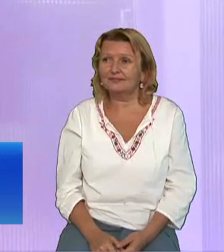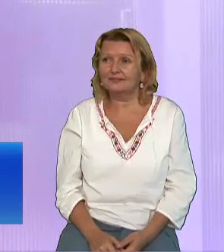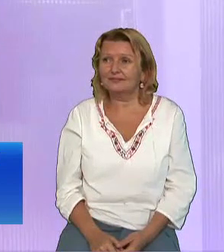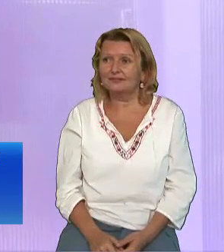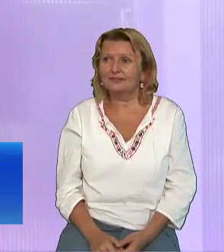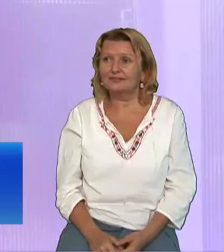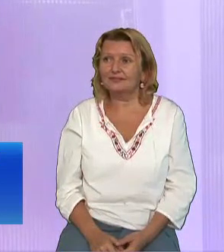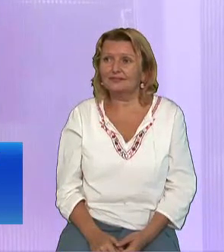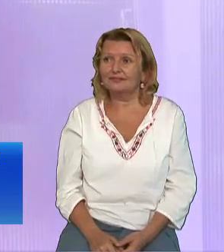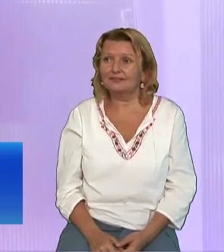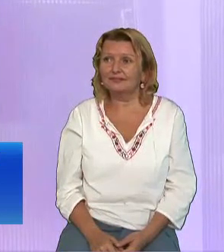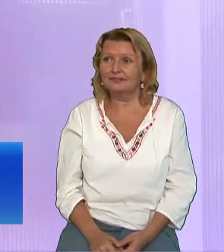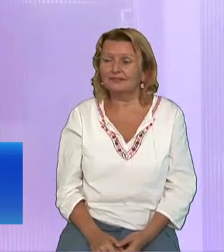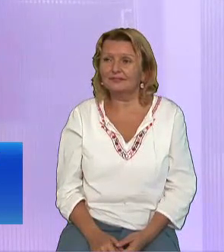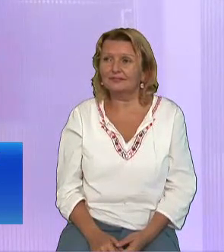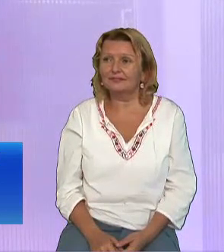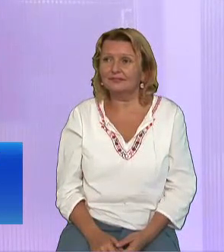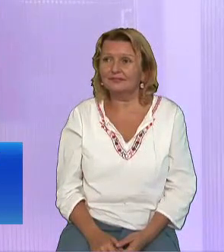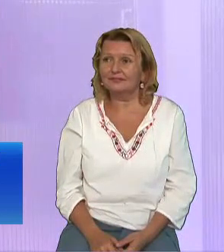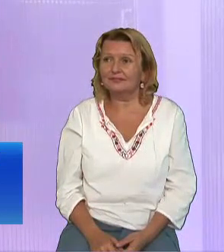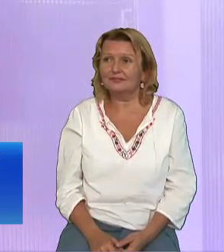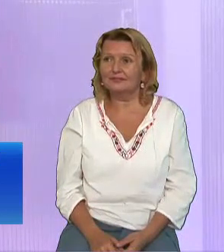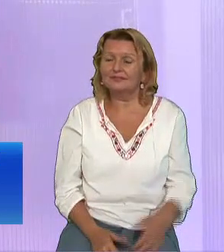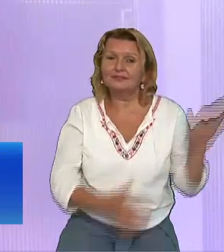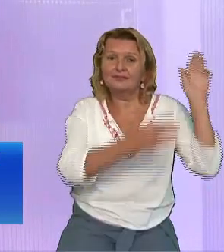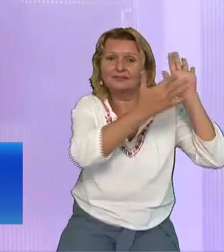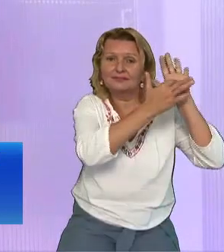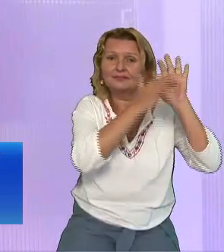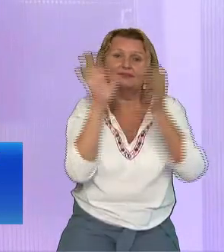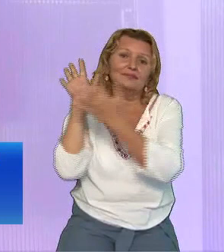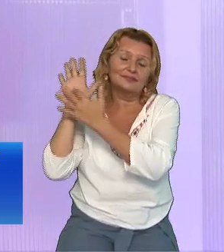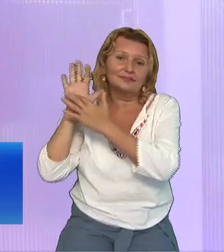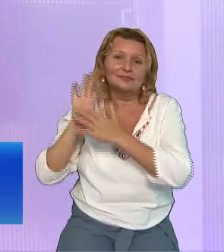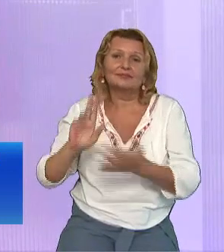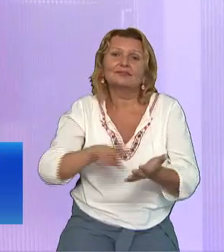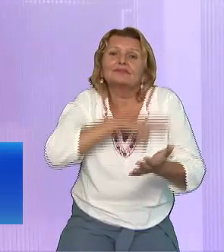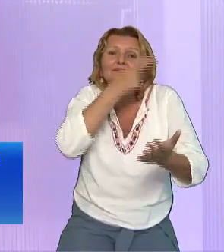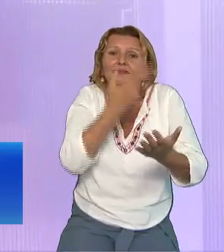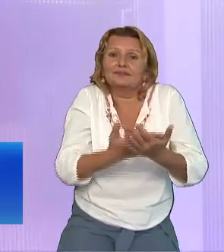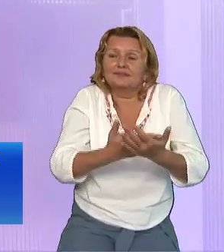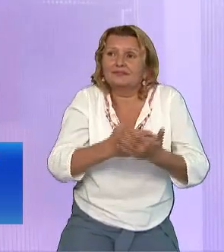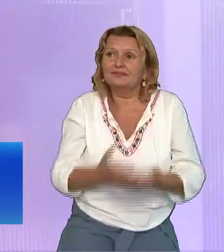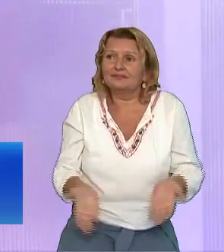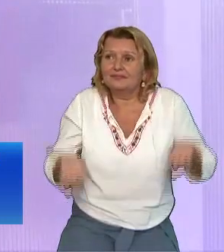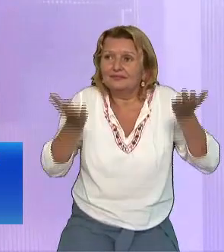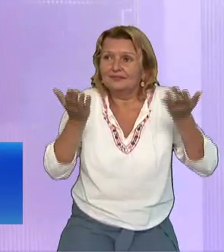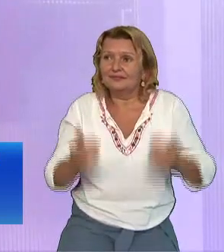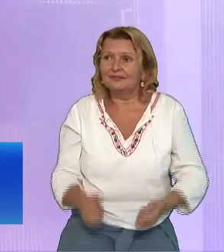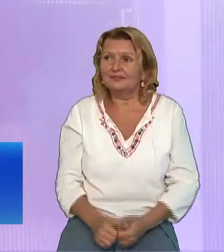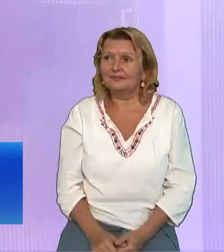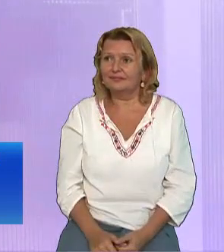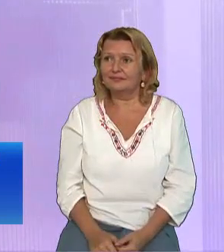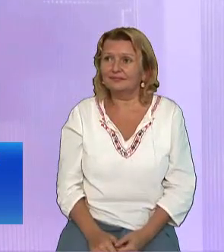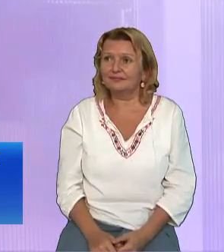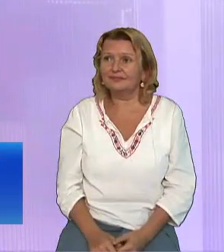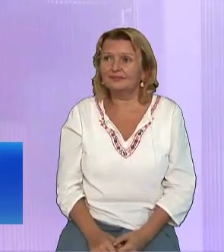Hristos vă scres Adică Hristos a înviat Și ca un arc reflex toată mulțimea aceea îndoctrinată politic